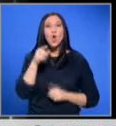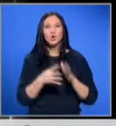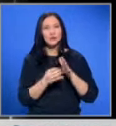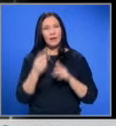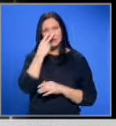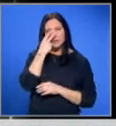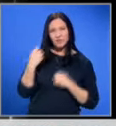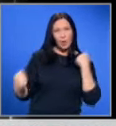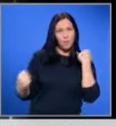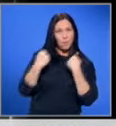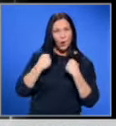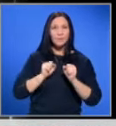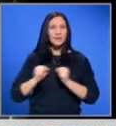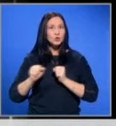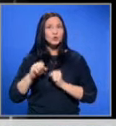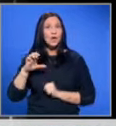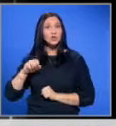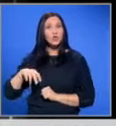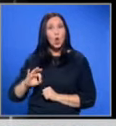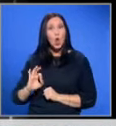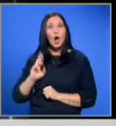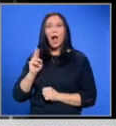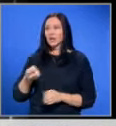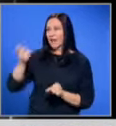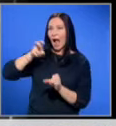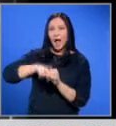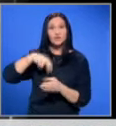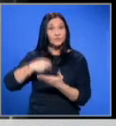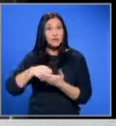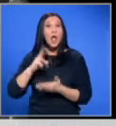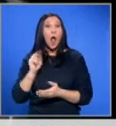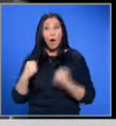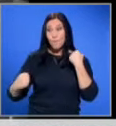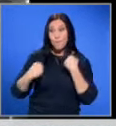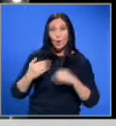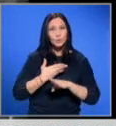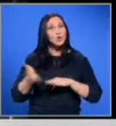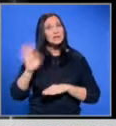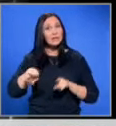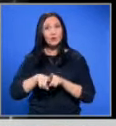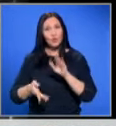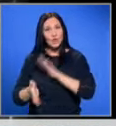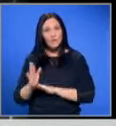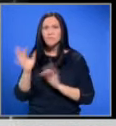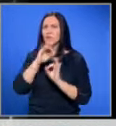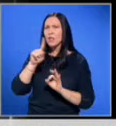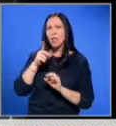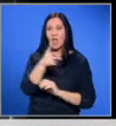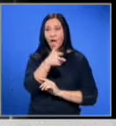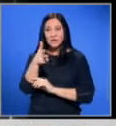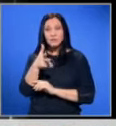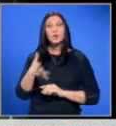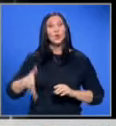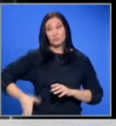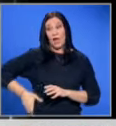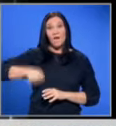запис се вижда боят при дискотека Соло, как се качвам в такси и как боят продължава след като съм тръгнал. Никъде не е заснето да